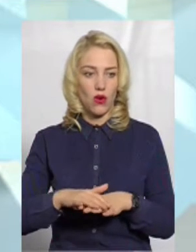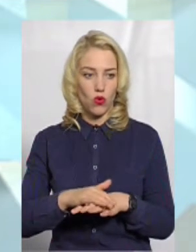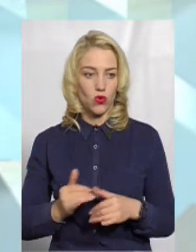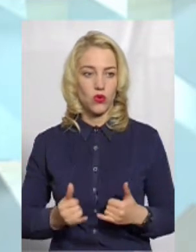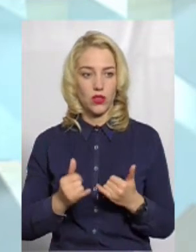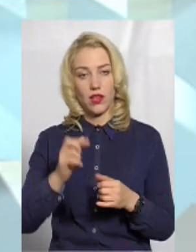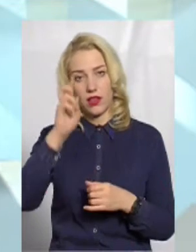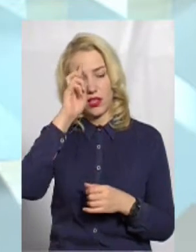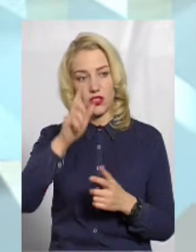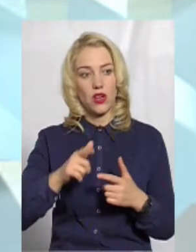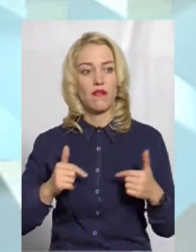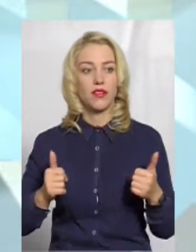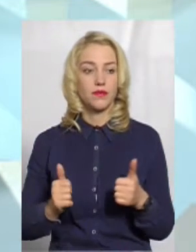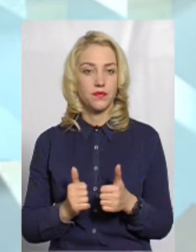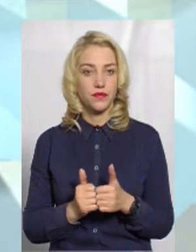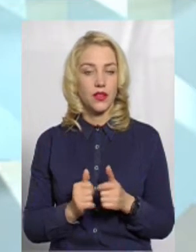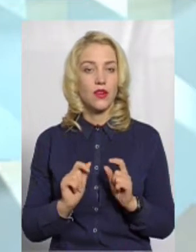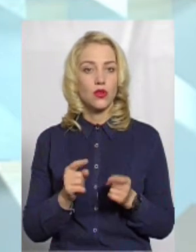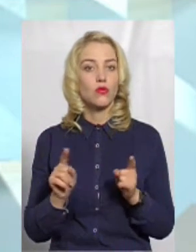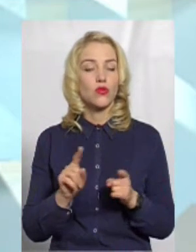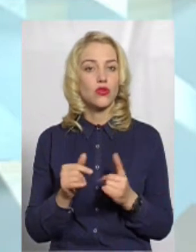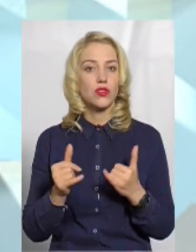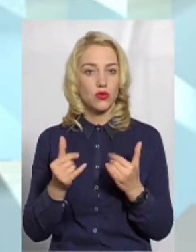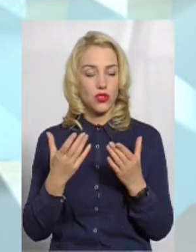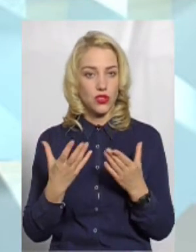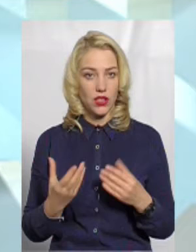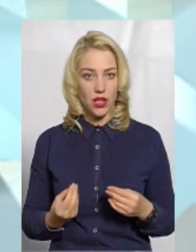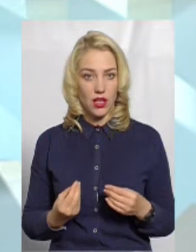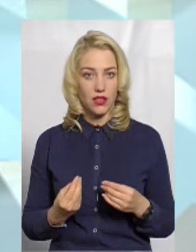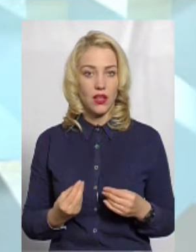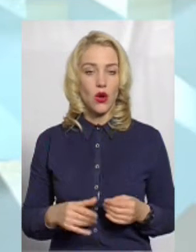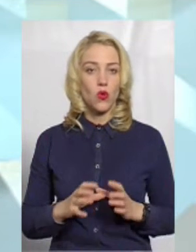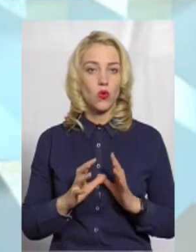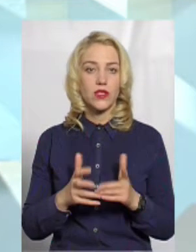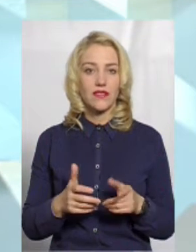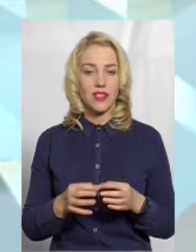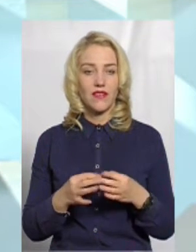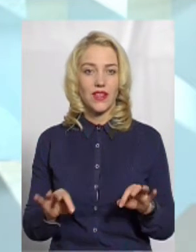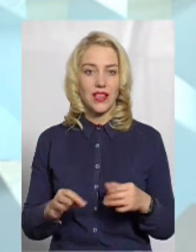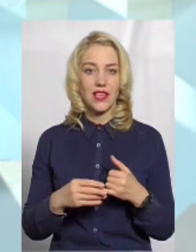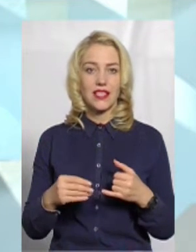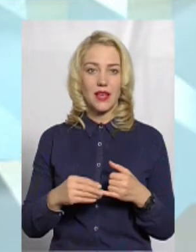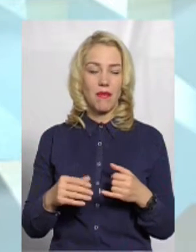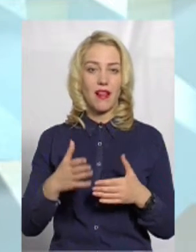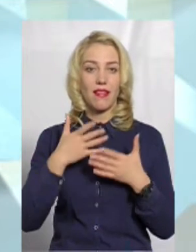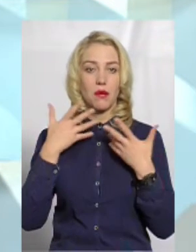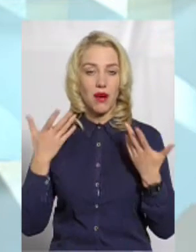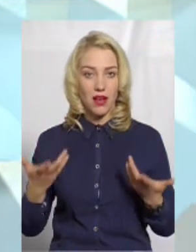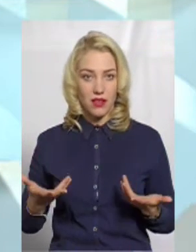держави. Тому що на сьогоднішній день у світі вільних земель немає,